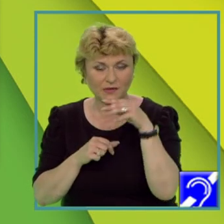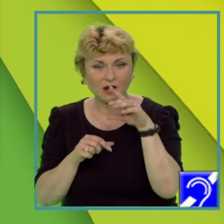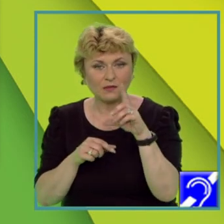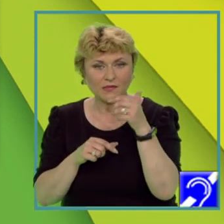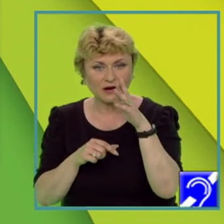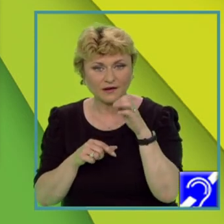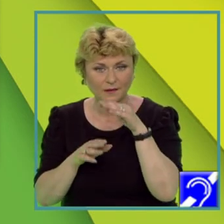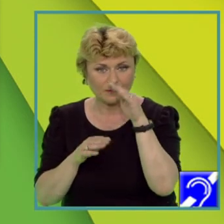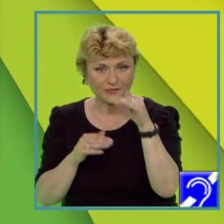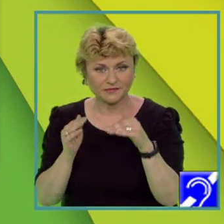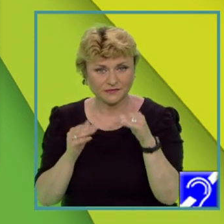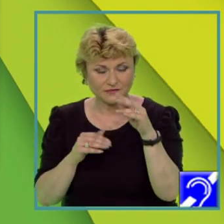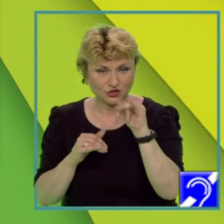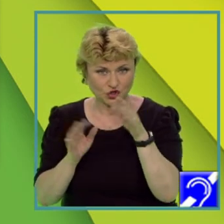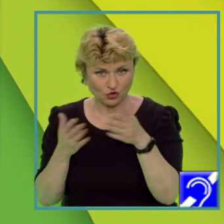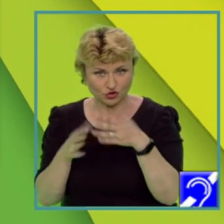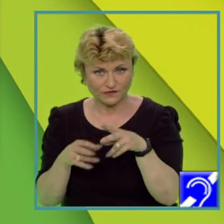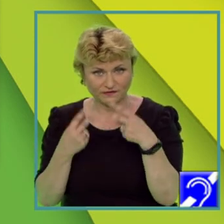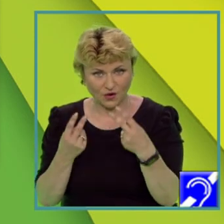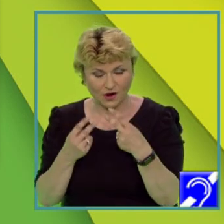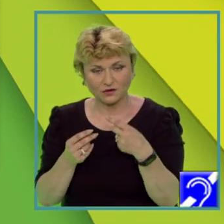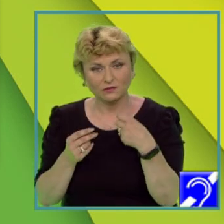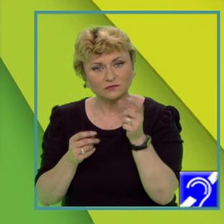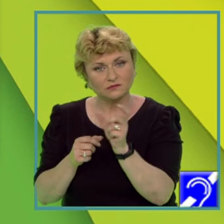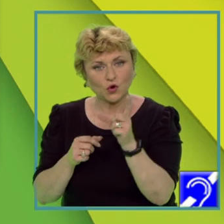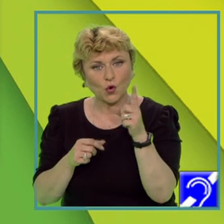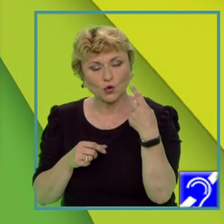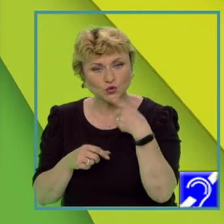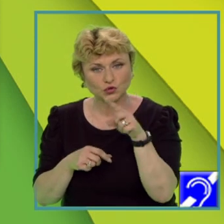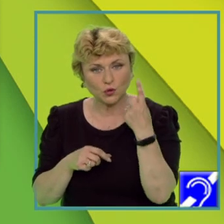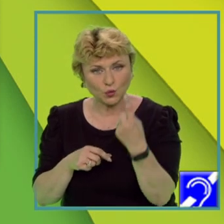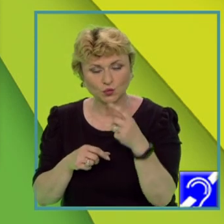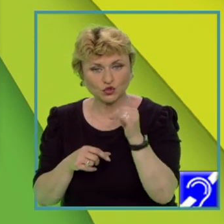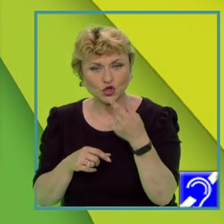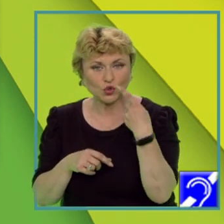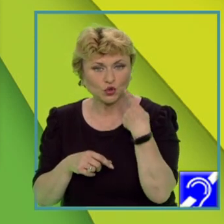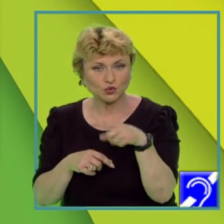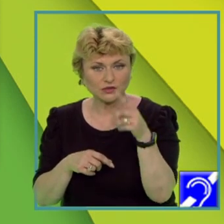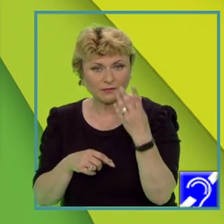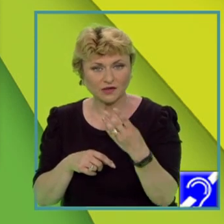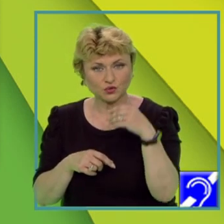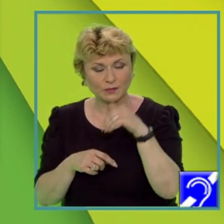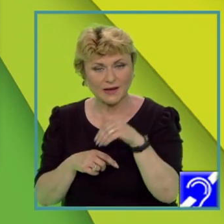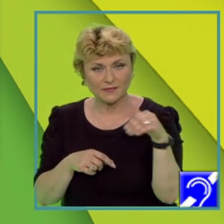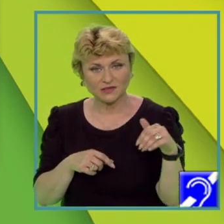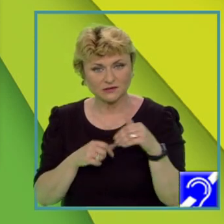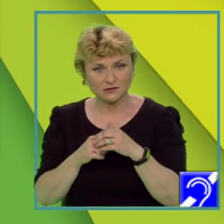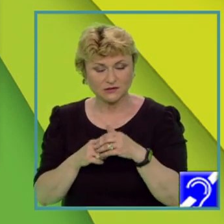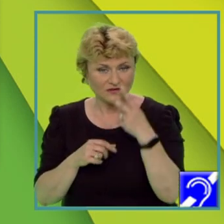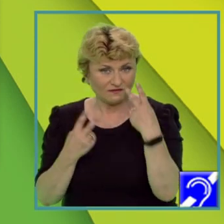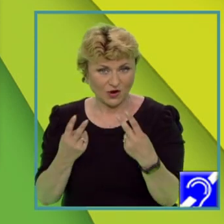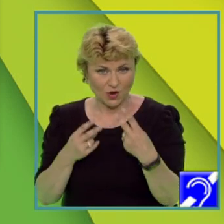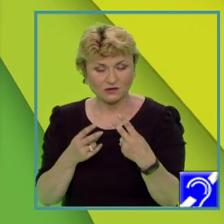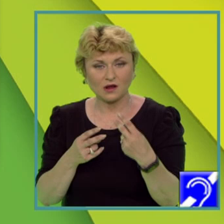acceptă orice valoare cuprinsă între 101 și 104 milimetri. Valoarea minimă lunară